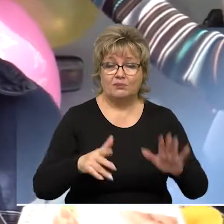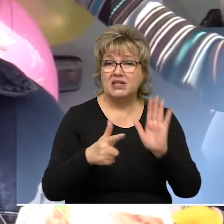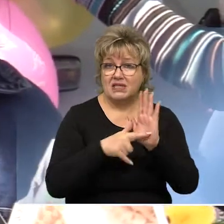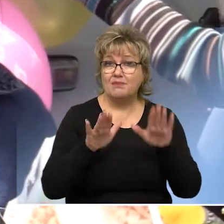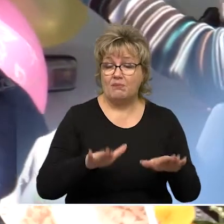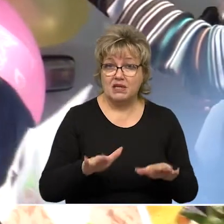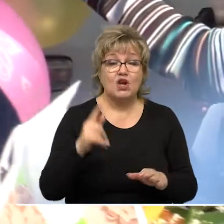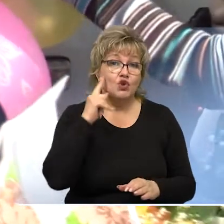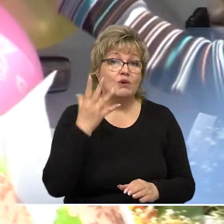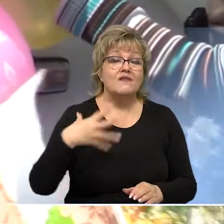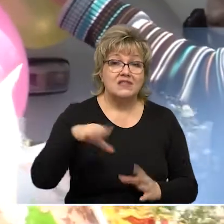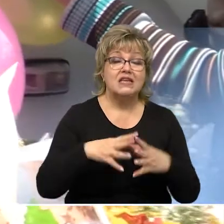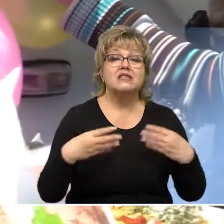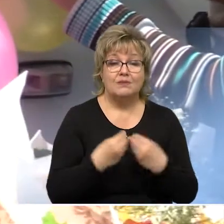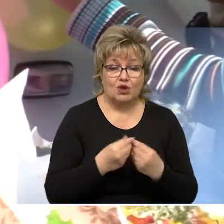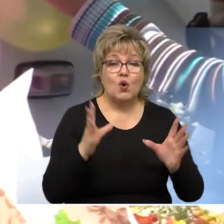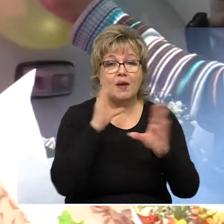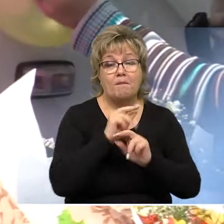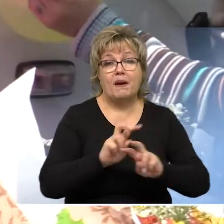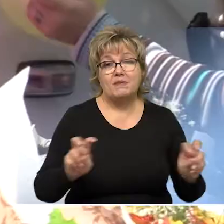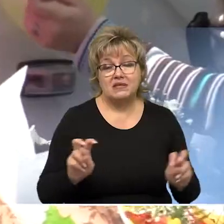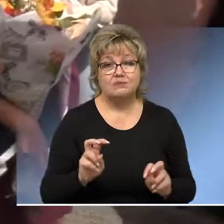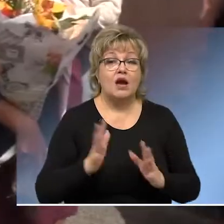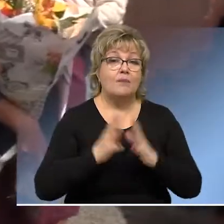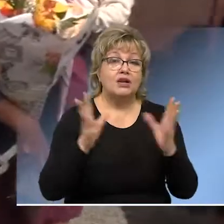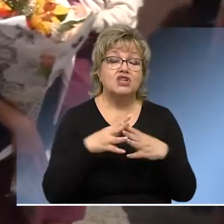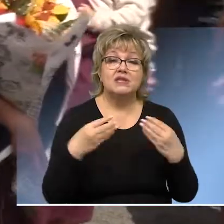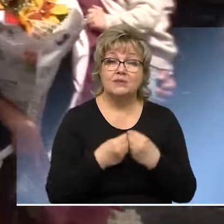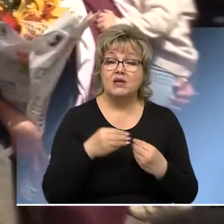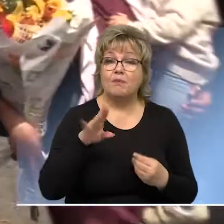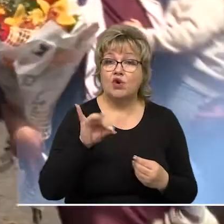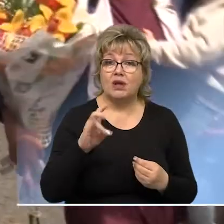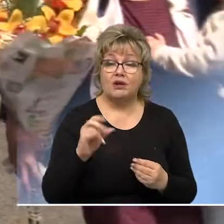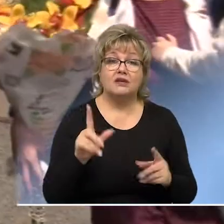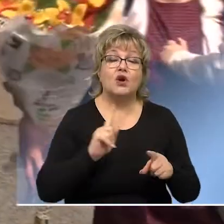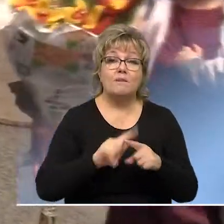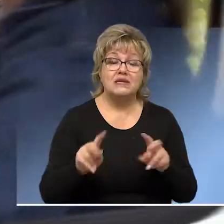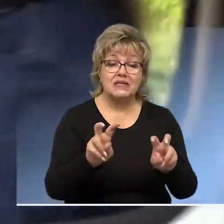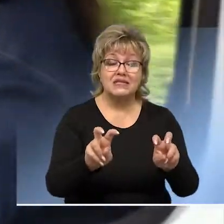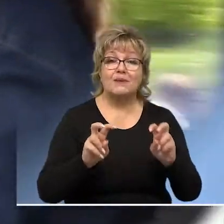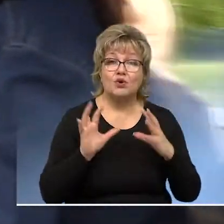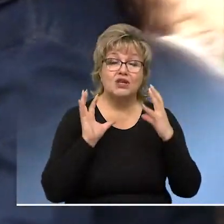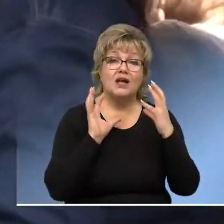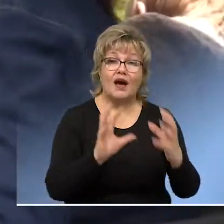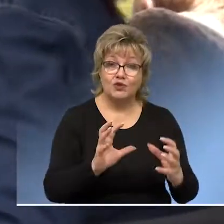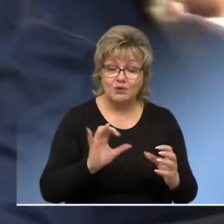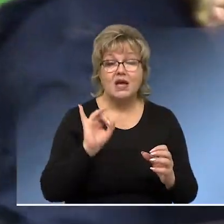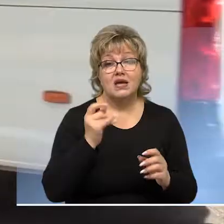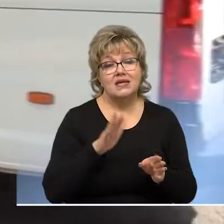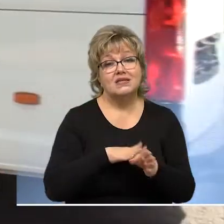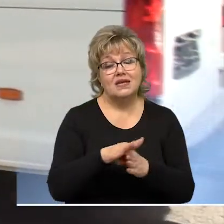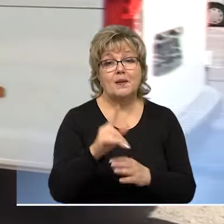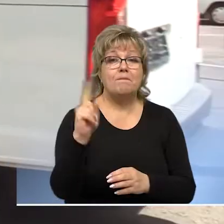местная. А теперь вот думаем, что всей семьей поместимся. Большая семья Пономаренко быстро заполнила салон новенькой